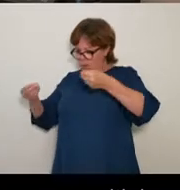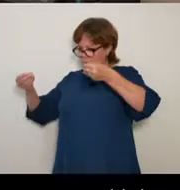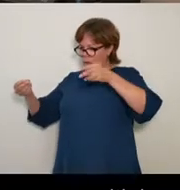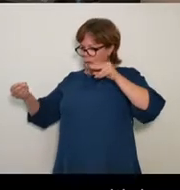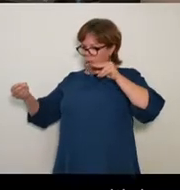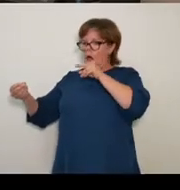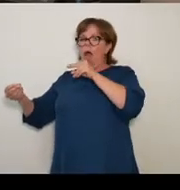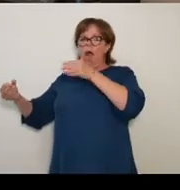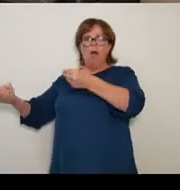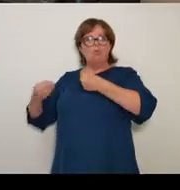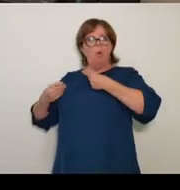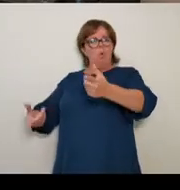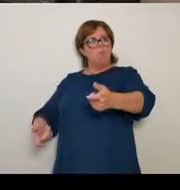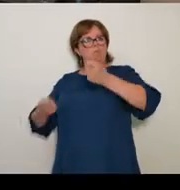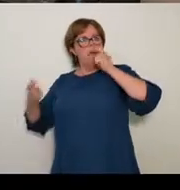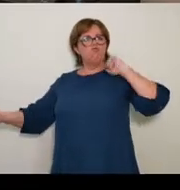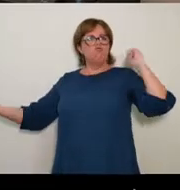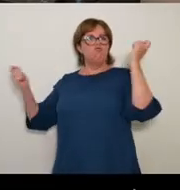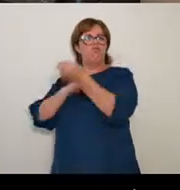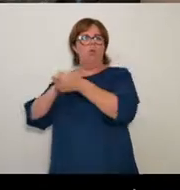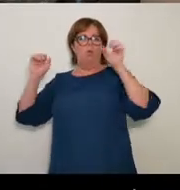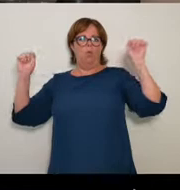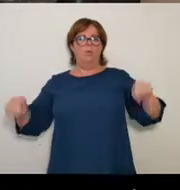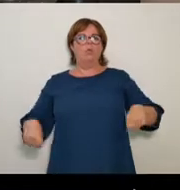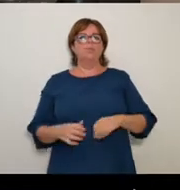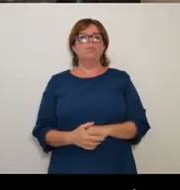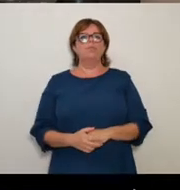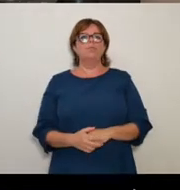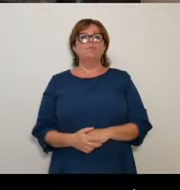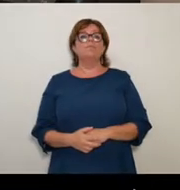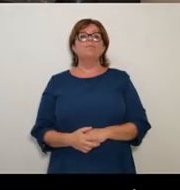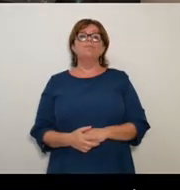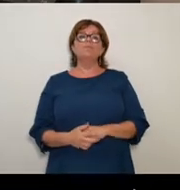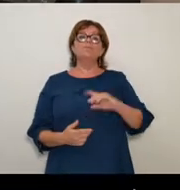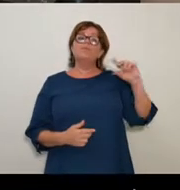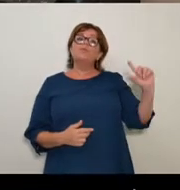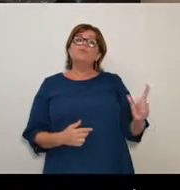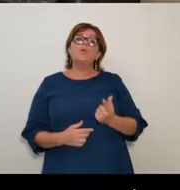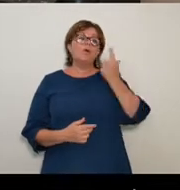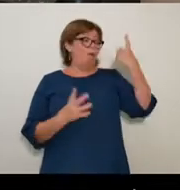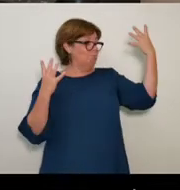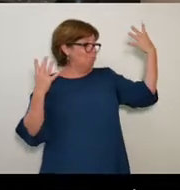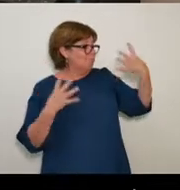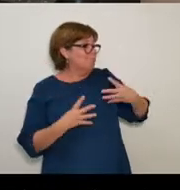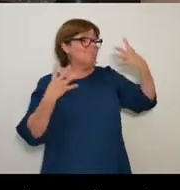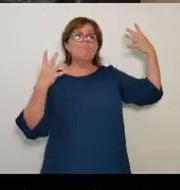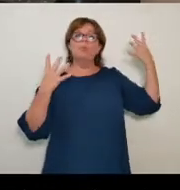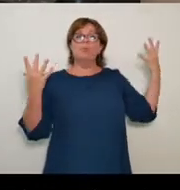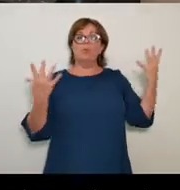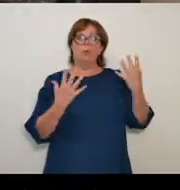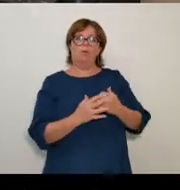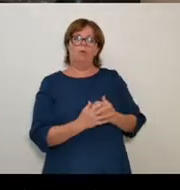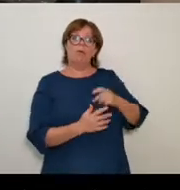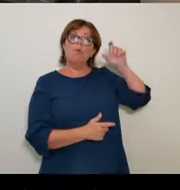multiples résonances. Cela me mène, d'ailleurs, à évoquer une seconde rencontre, cette fois avec ceux